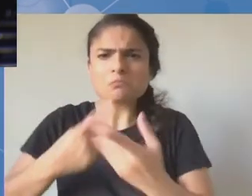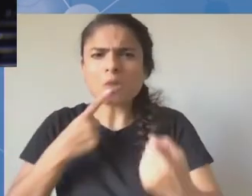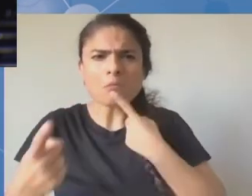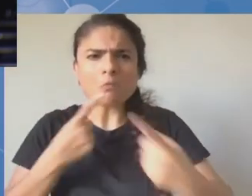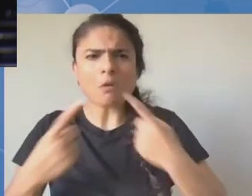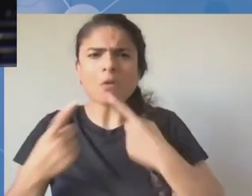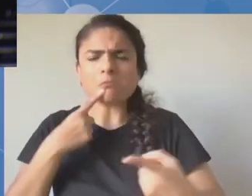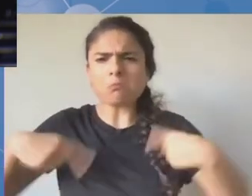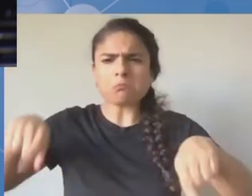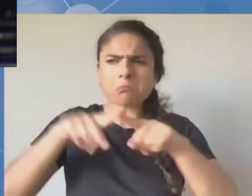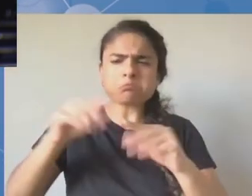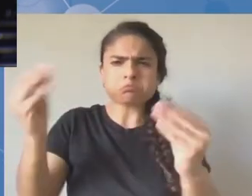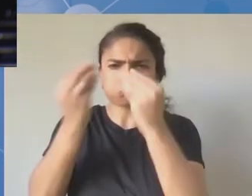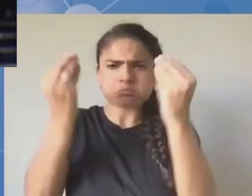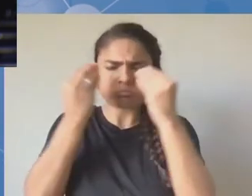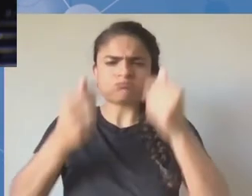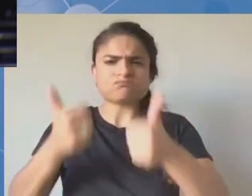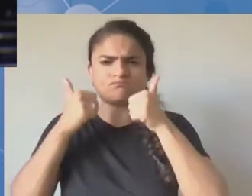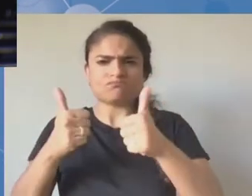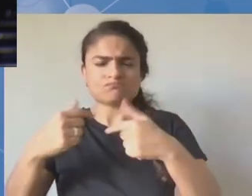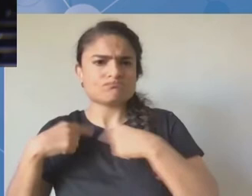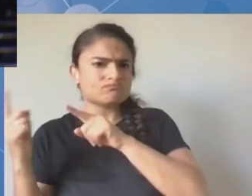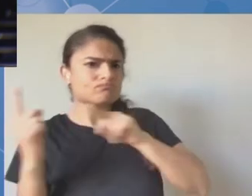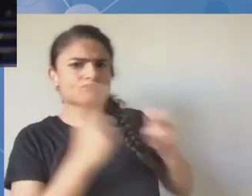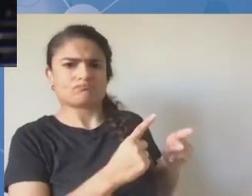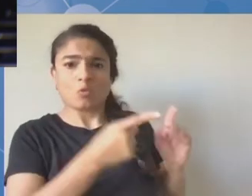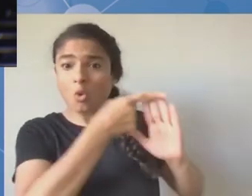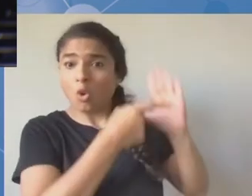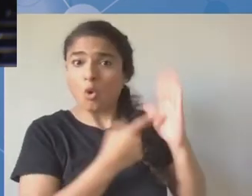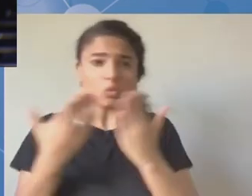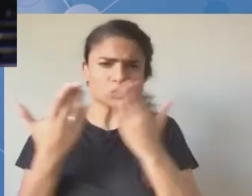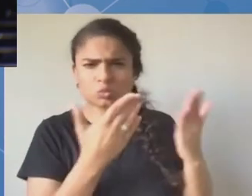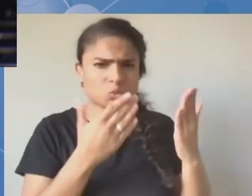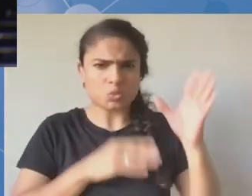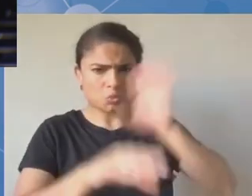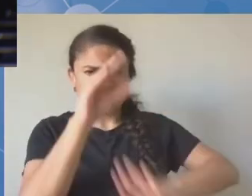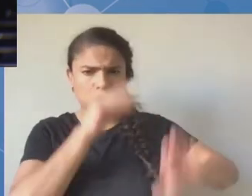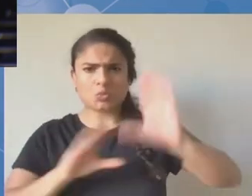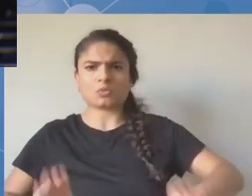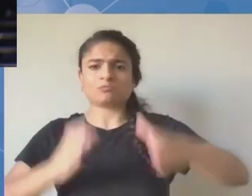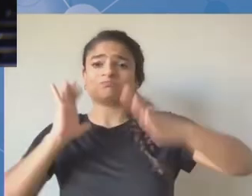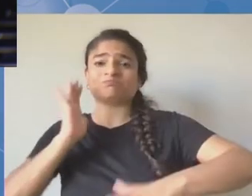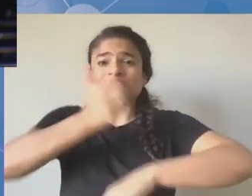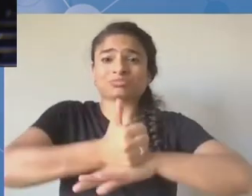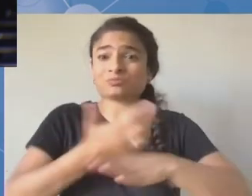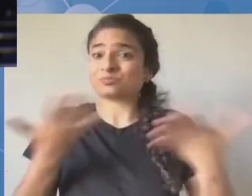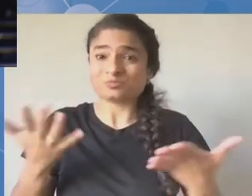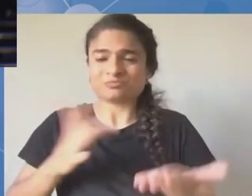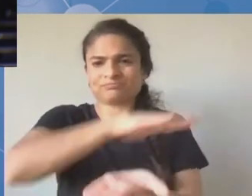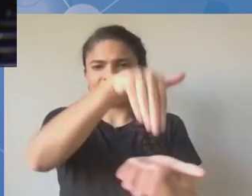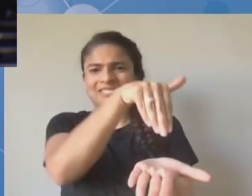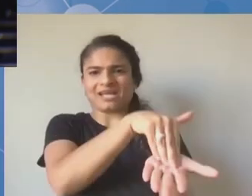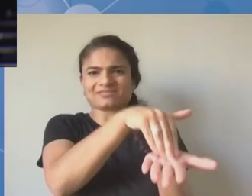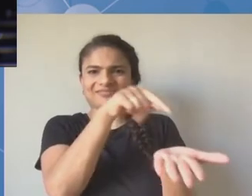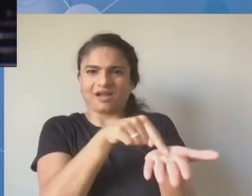prace kontynuować po powrocie na uczelnię. Myślę, że postaram się uruchomić na naszej uczelni